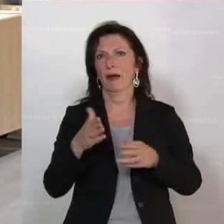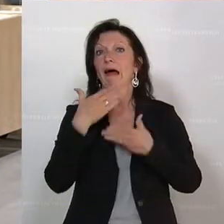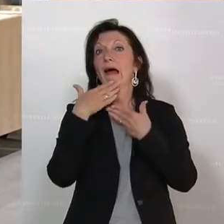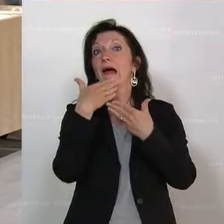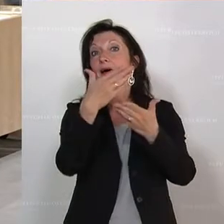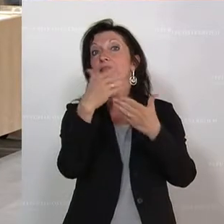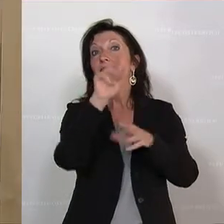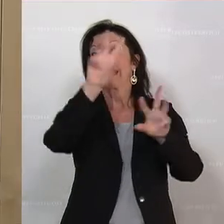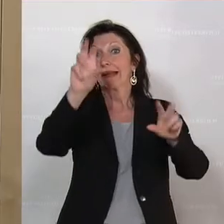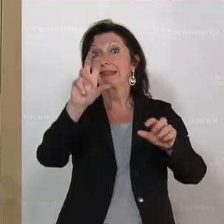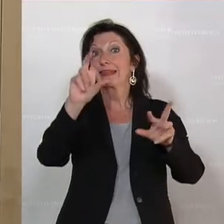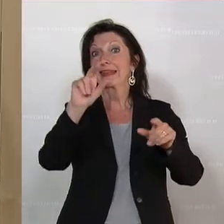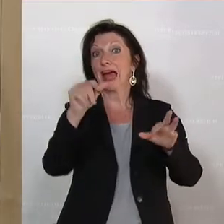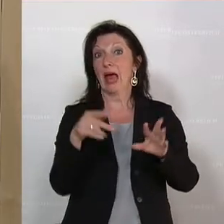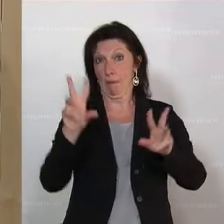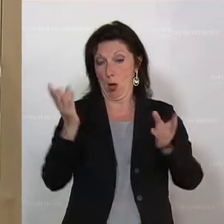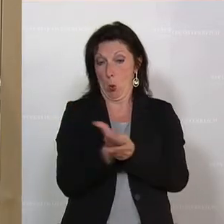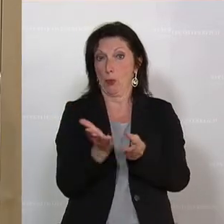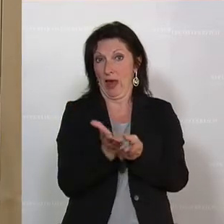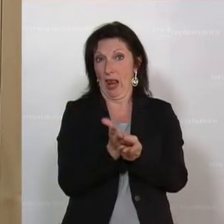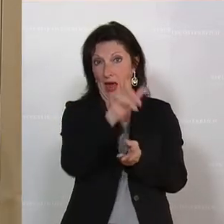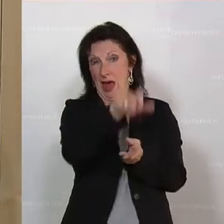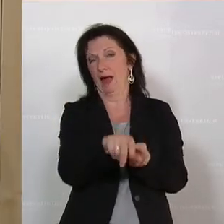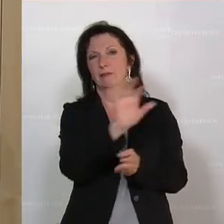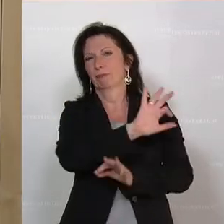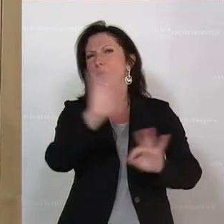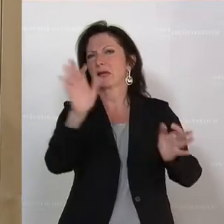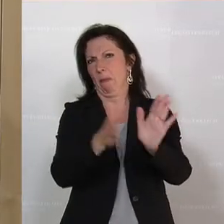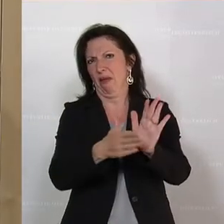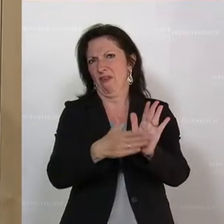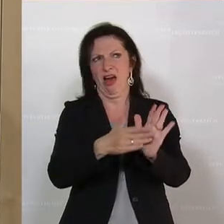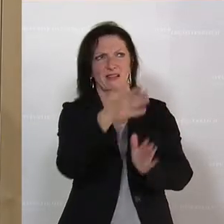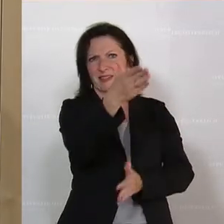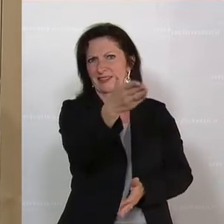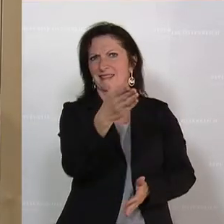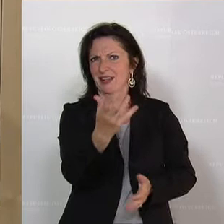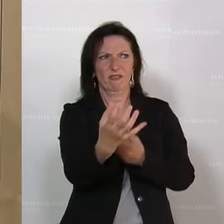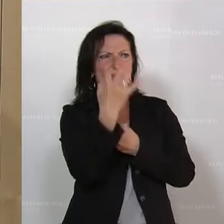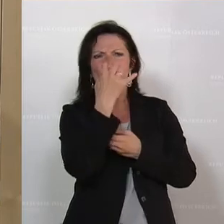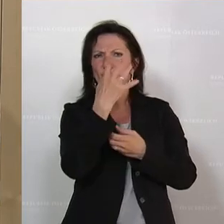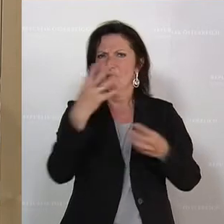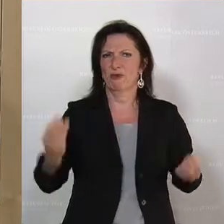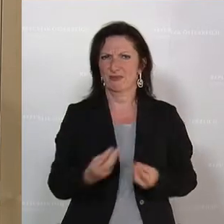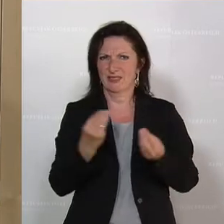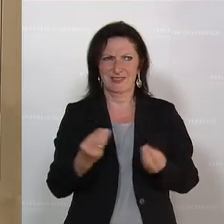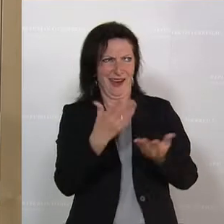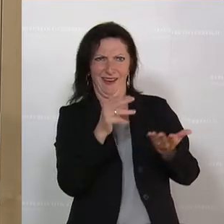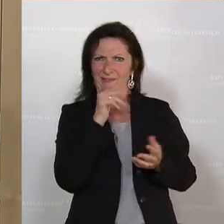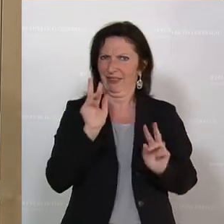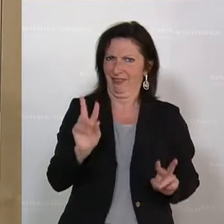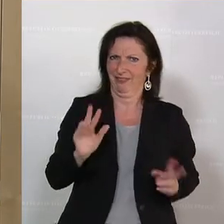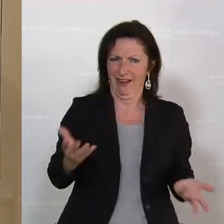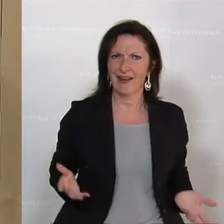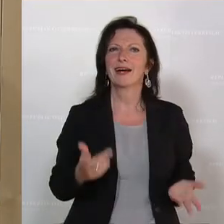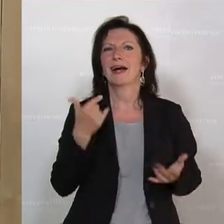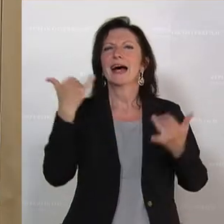Dossier aufgegriffen haben. Das ist ja bester Beweis dafür, mit welchen Unterstellungen, Untergriffen, rhetorischen Fallen hier gearbeitet wird. Aber ich möchte mich auf